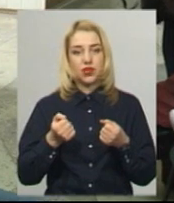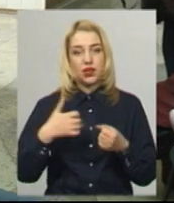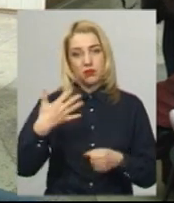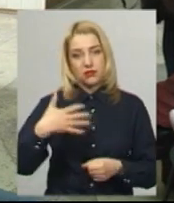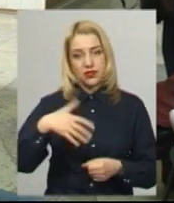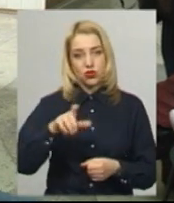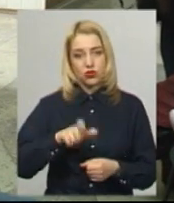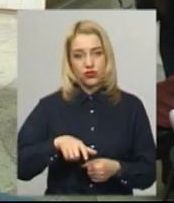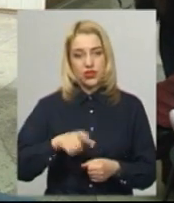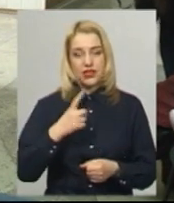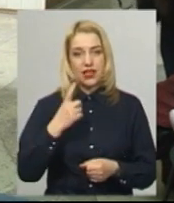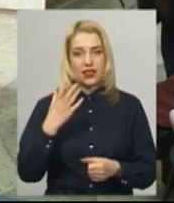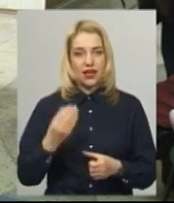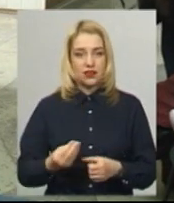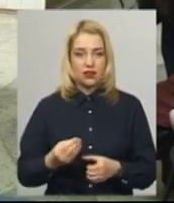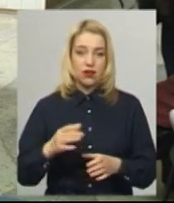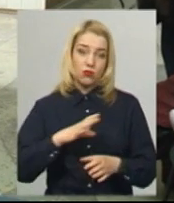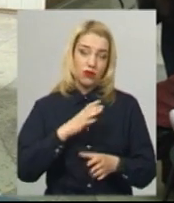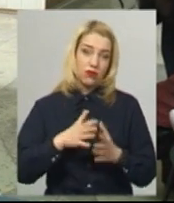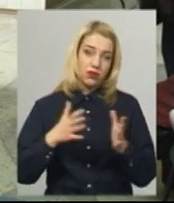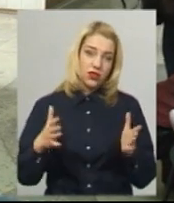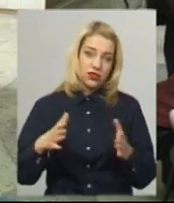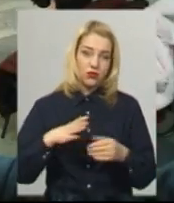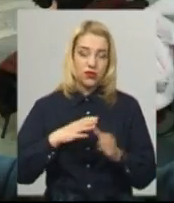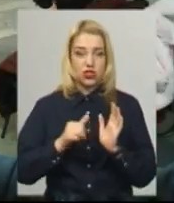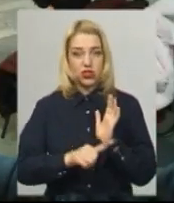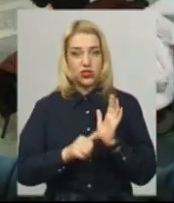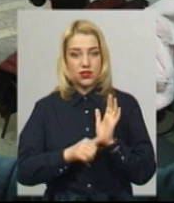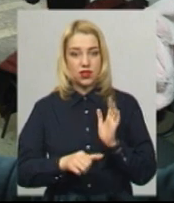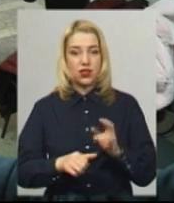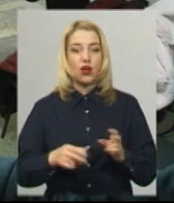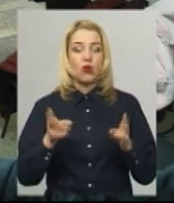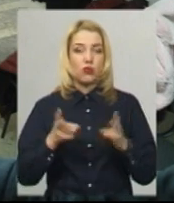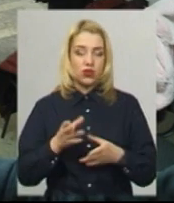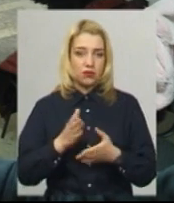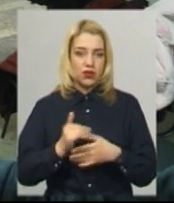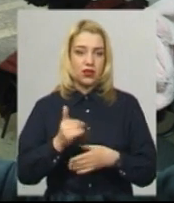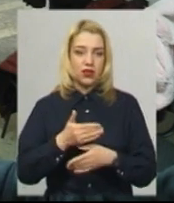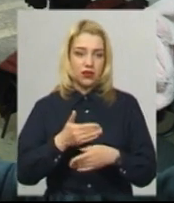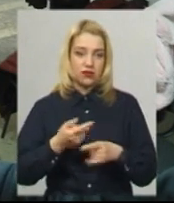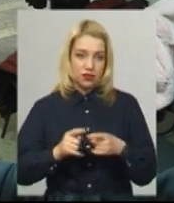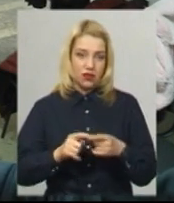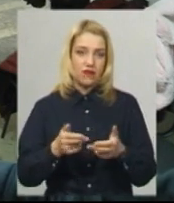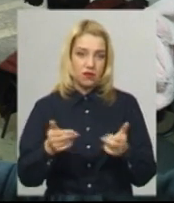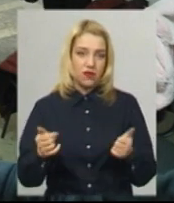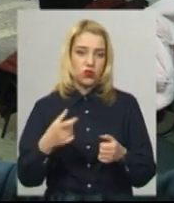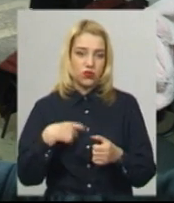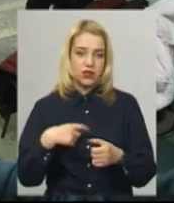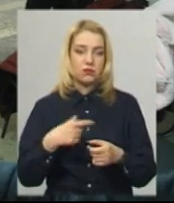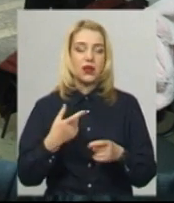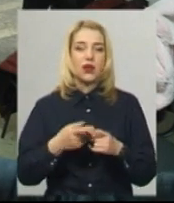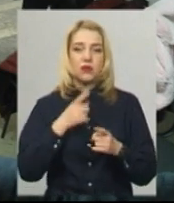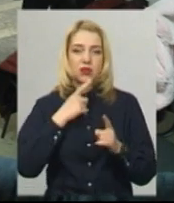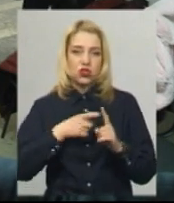чоловік за день, буває більше, буває 60, потреба є, і вона себе оправдовує. Особливо такий час, час